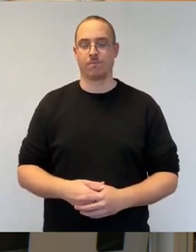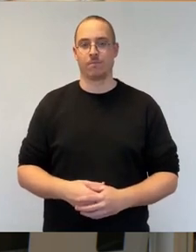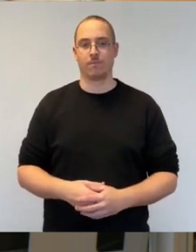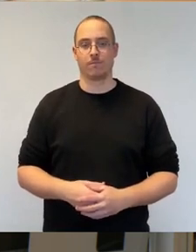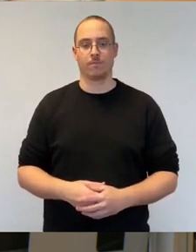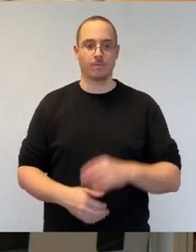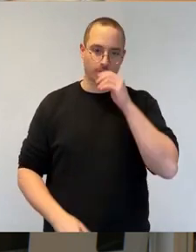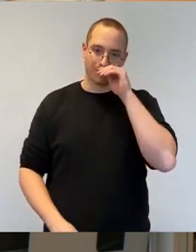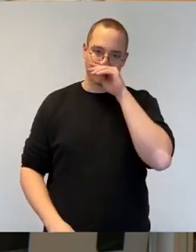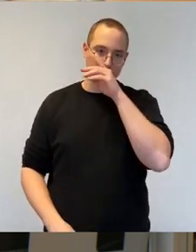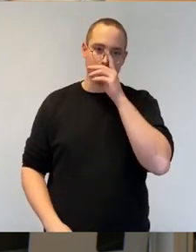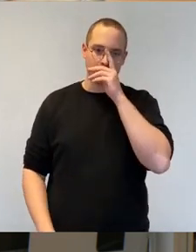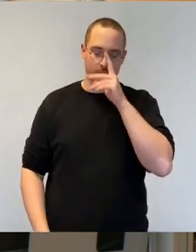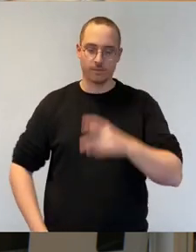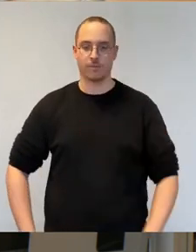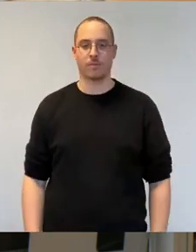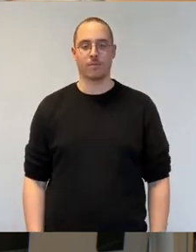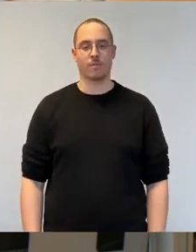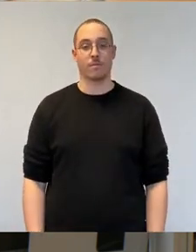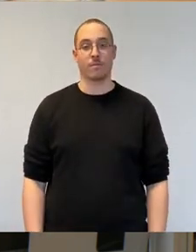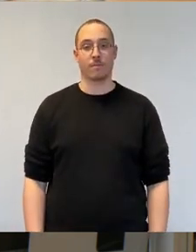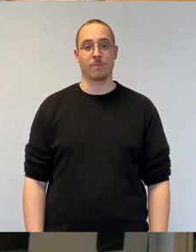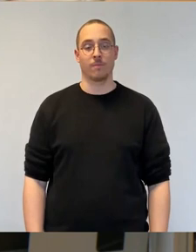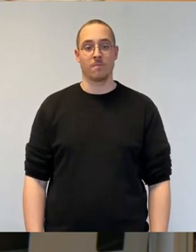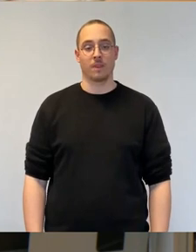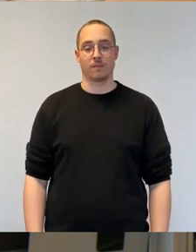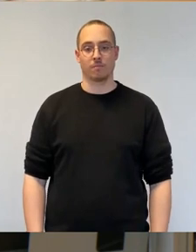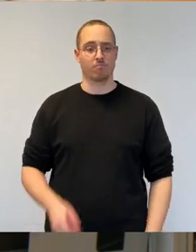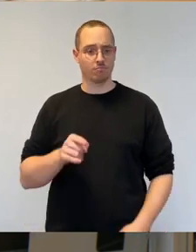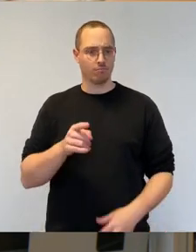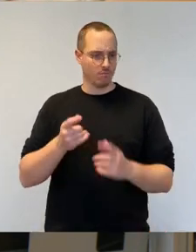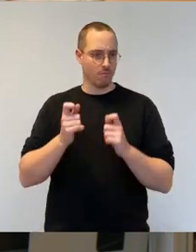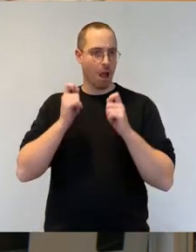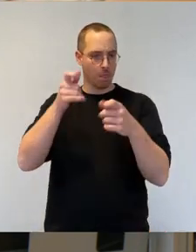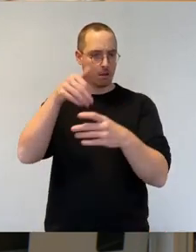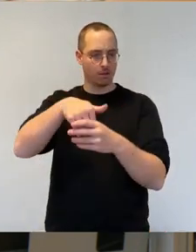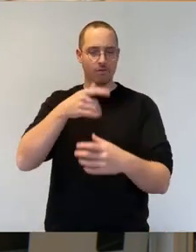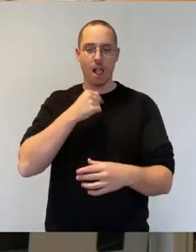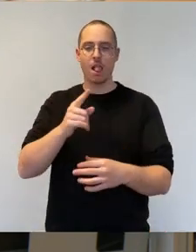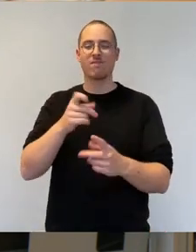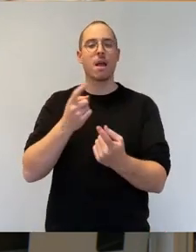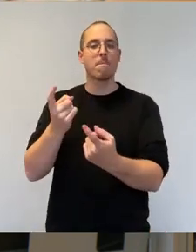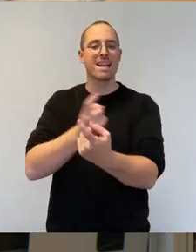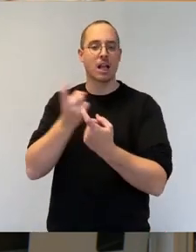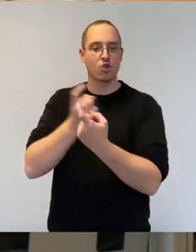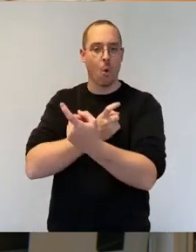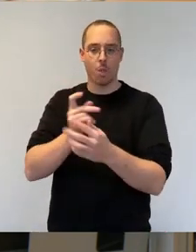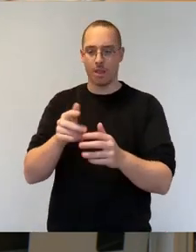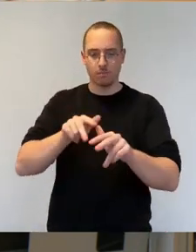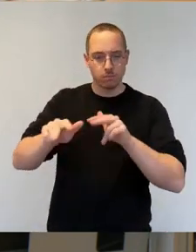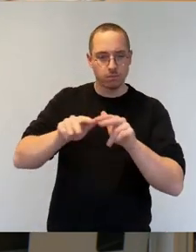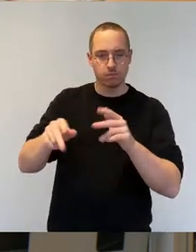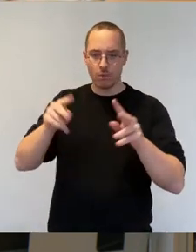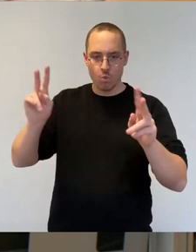Antrag von Regulierung von Migration die Sprache ist, geht es eigentlich darum, Geflüchtete zu gängeln, zu